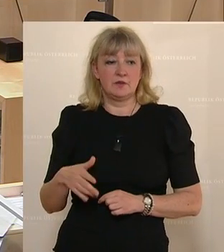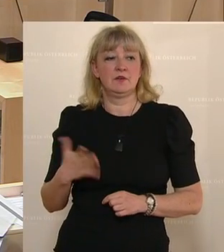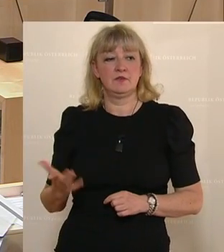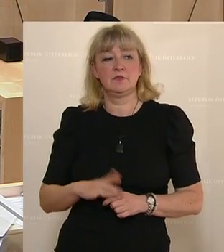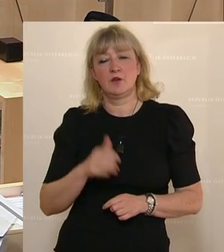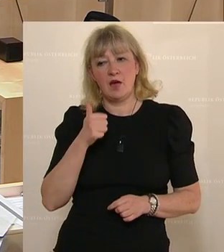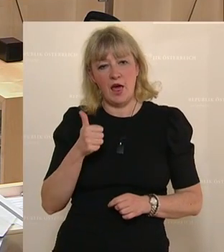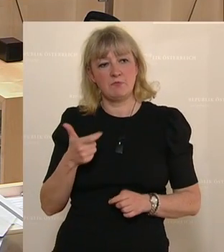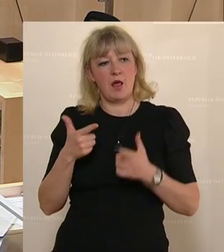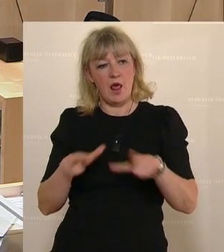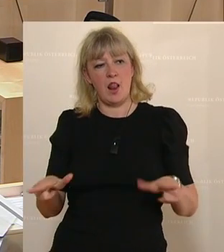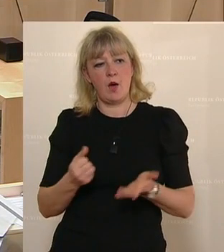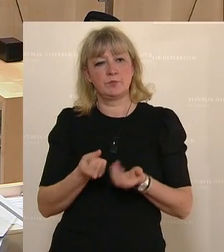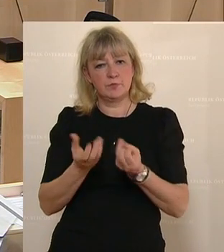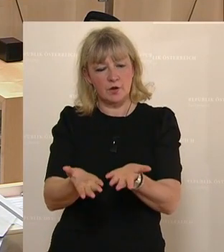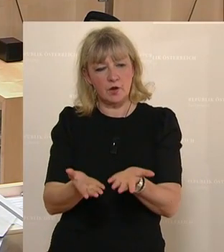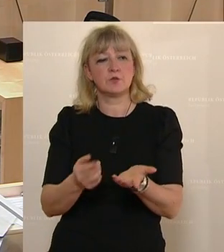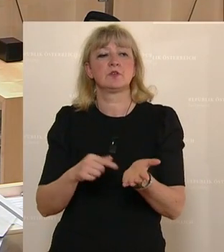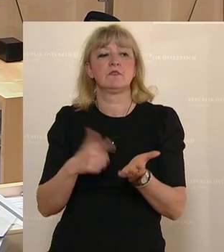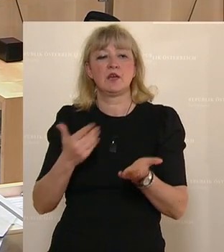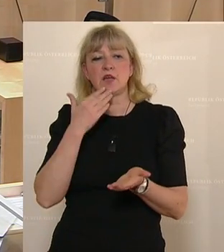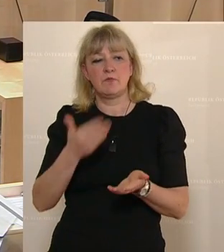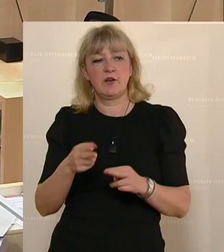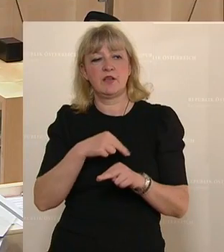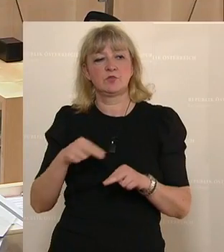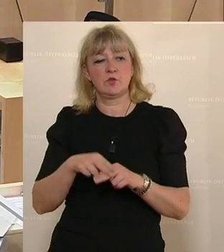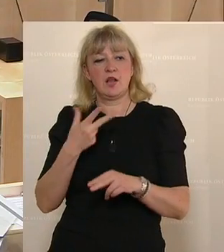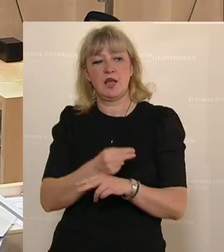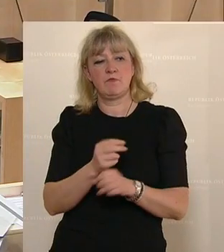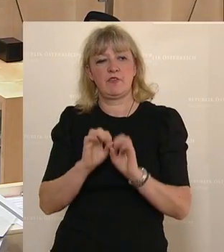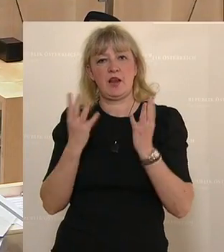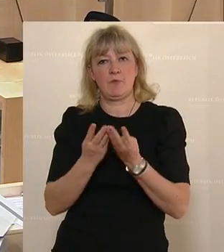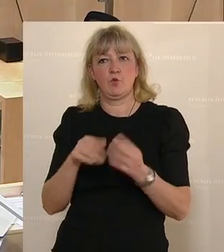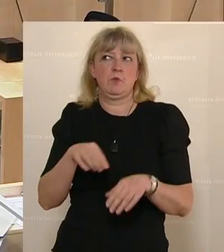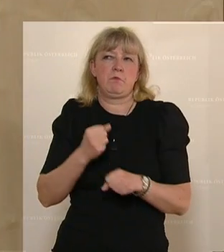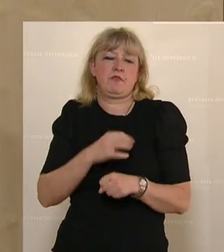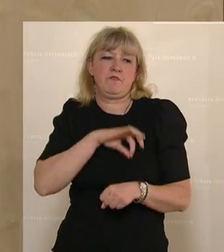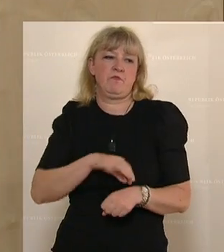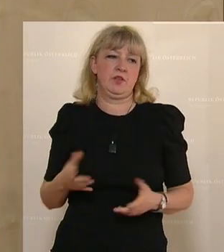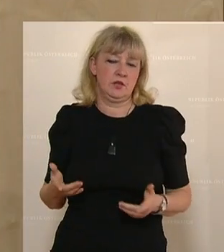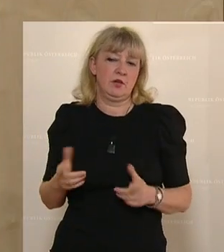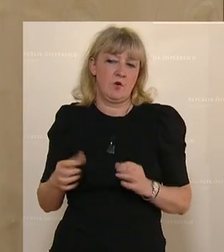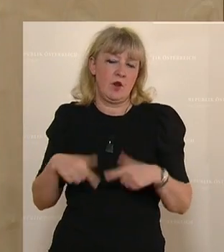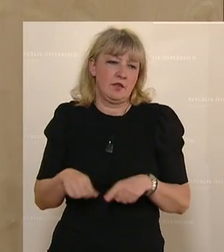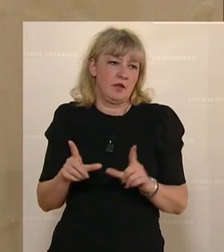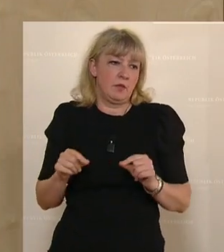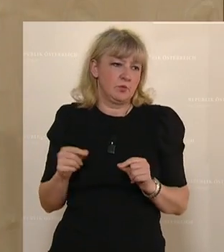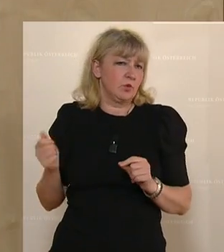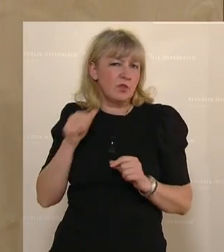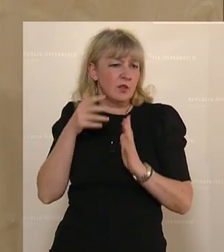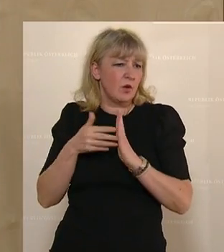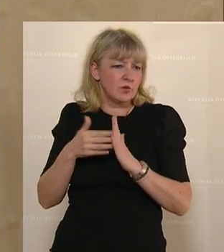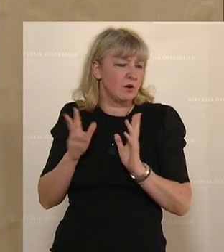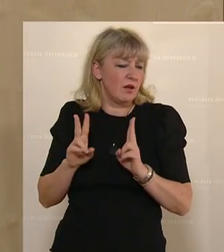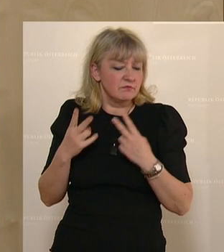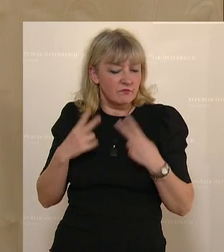einmal einen Erlass rausgegeben, der die Empfehlung des Nationalen Impfgremiums verbindlich macht für die Länder. Was ja nicht heißt, dass es irgendwer kontrolliert.